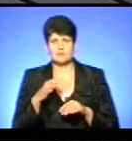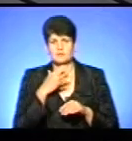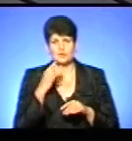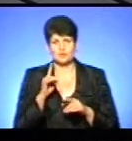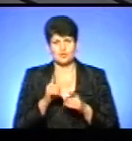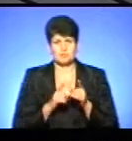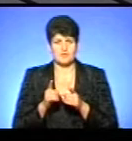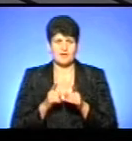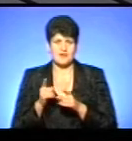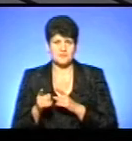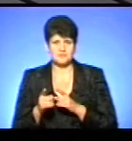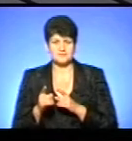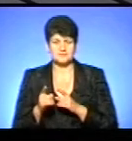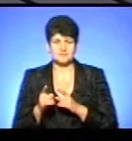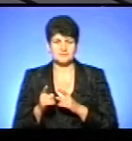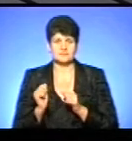міняємо. Тобто,